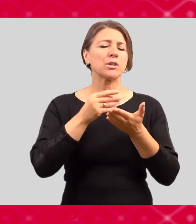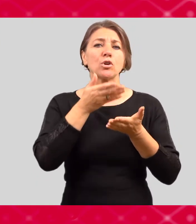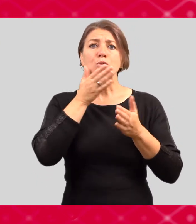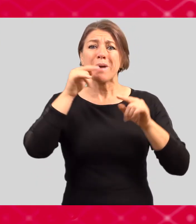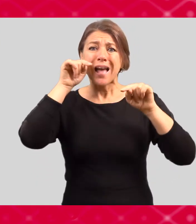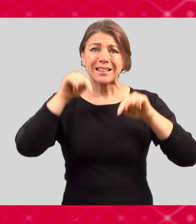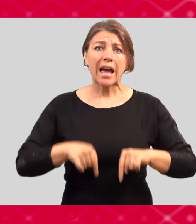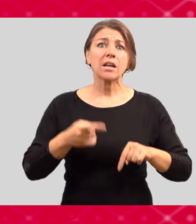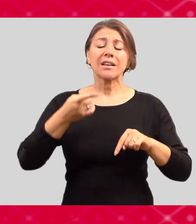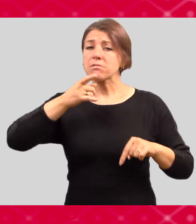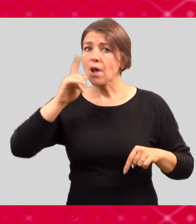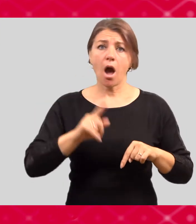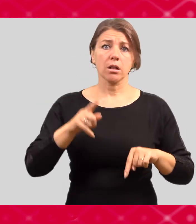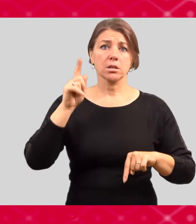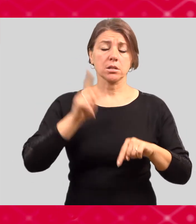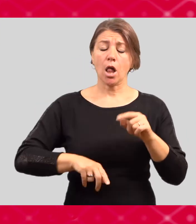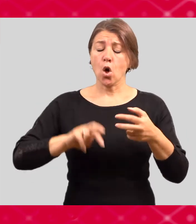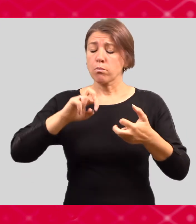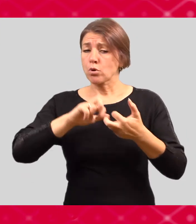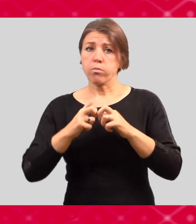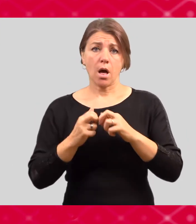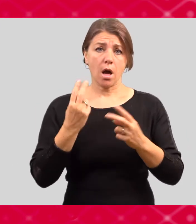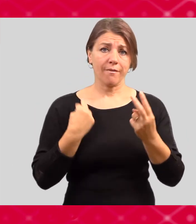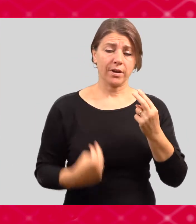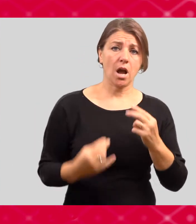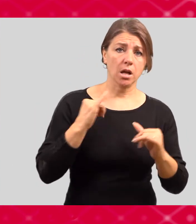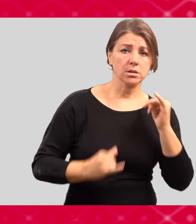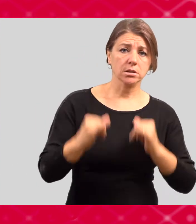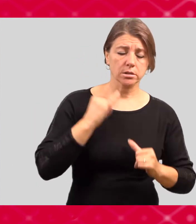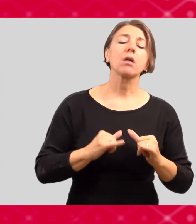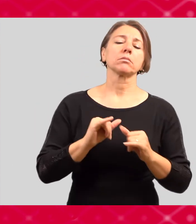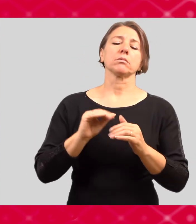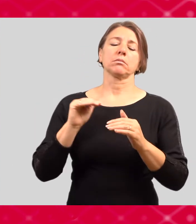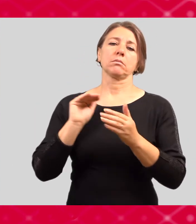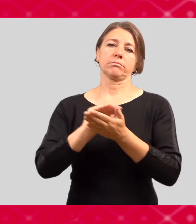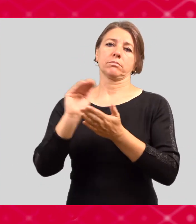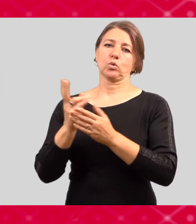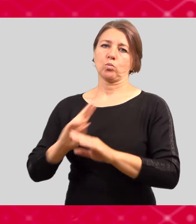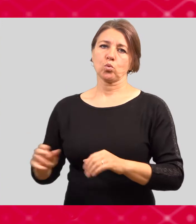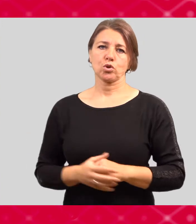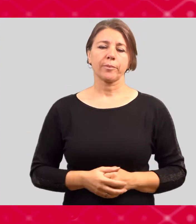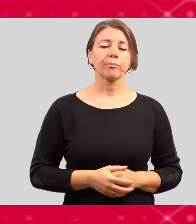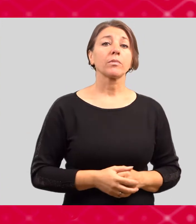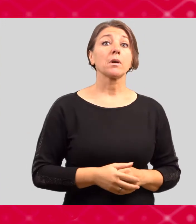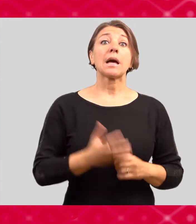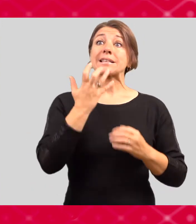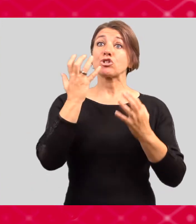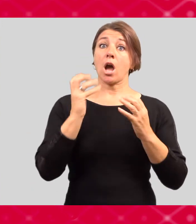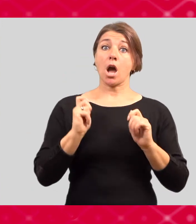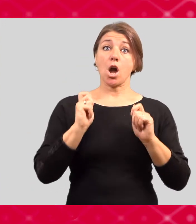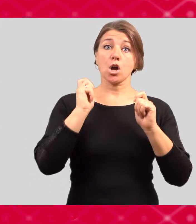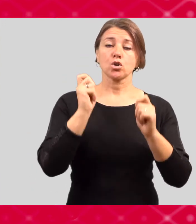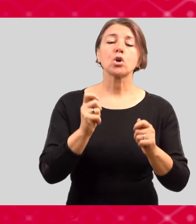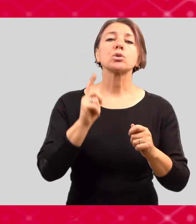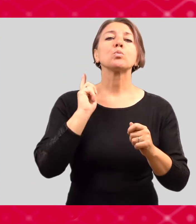v případě akutní tíživé situace studenta nebo studentky. Teď se podíváme, co potřebujete splnit,